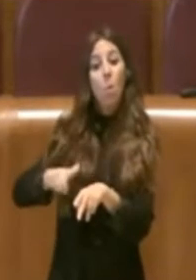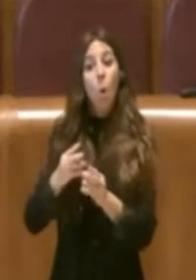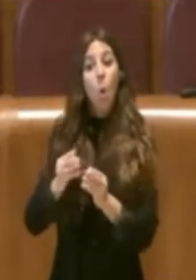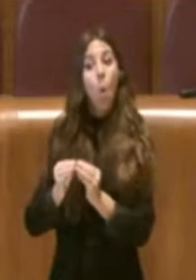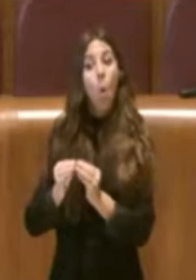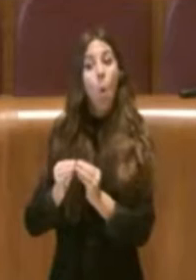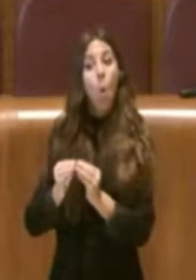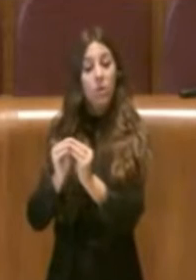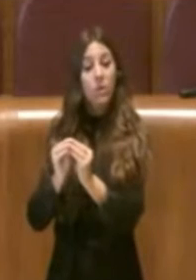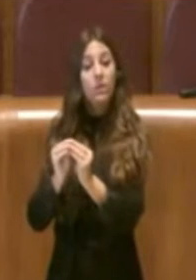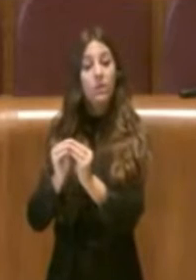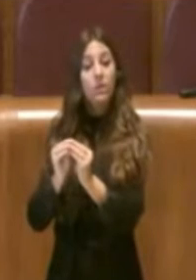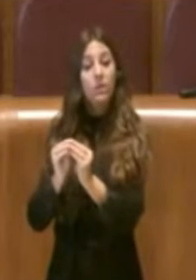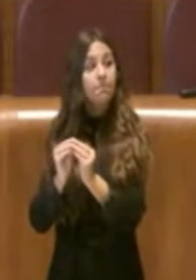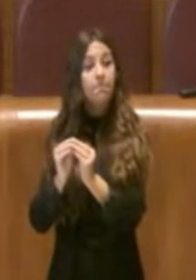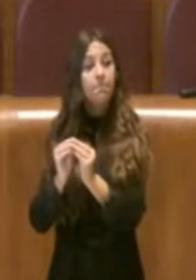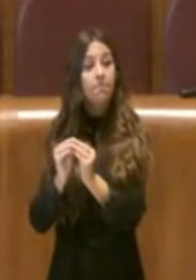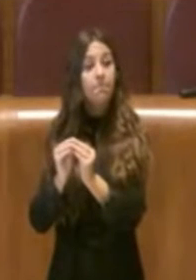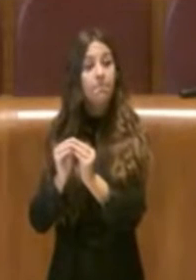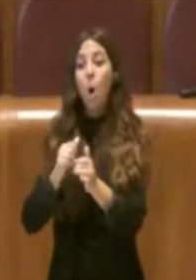servizi e cementificare.